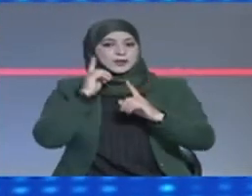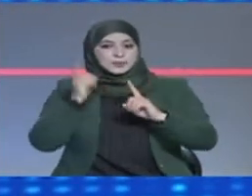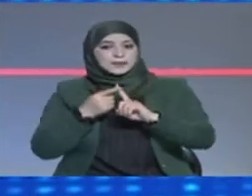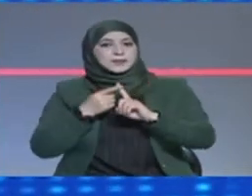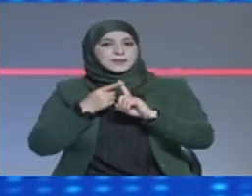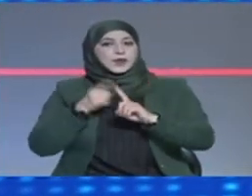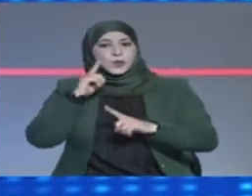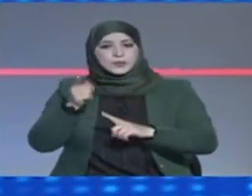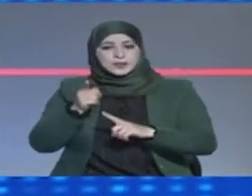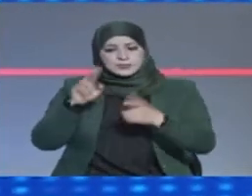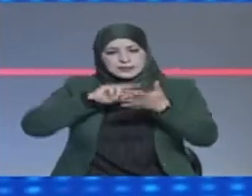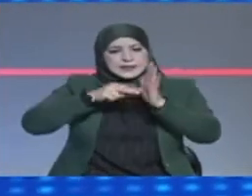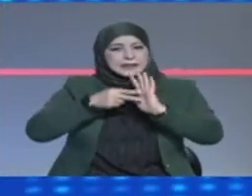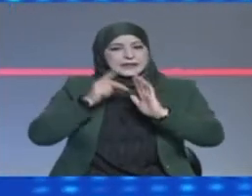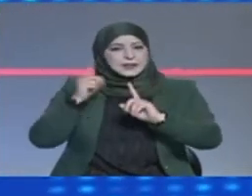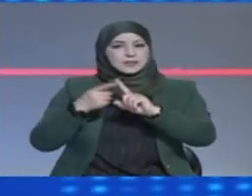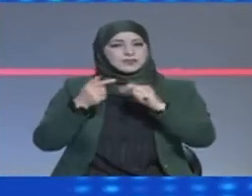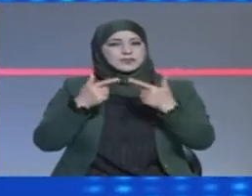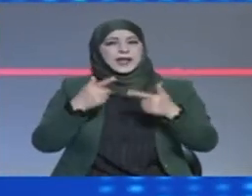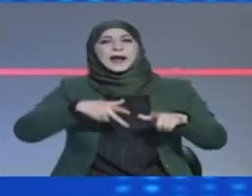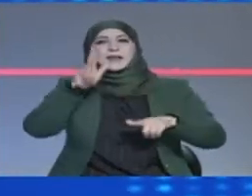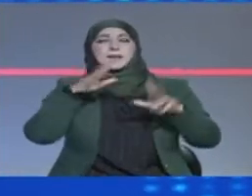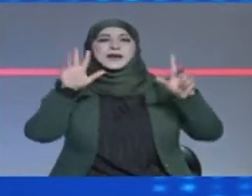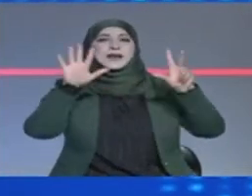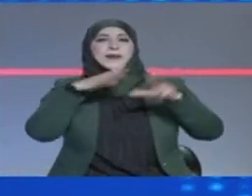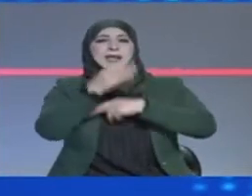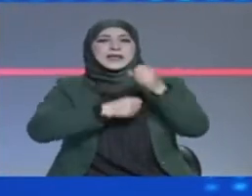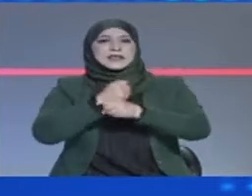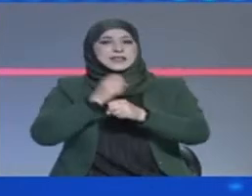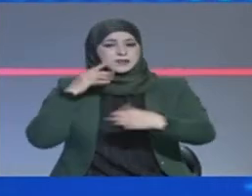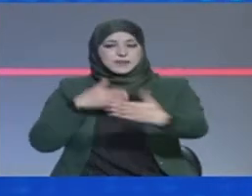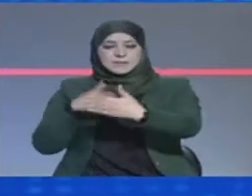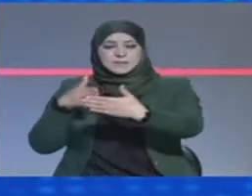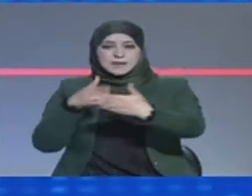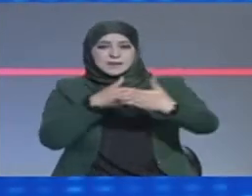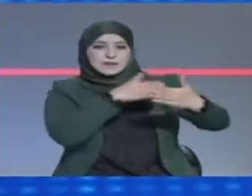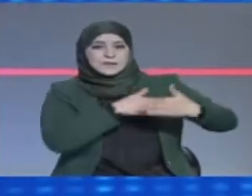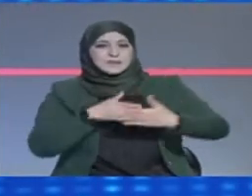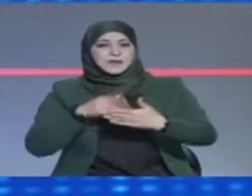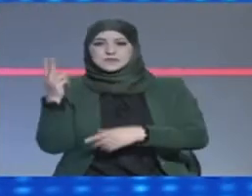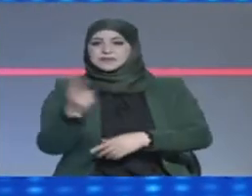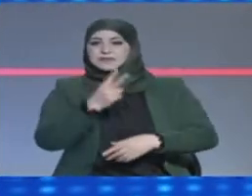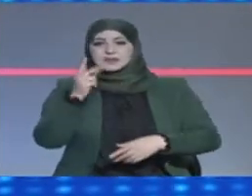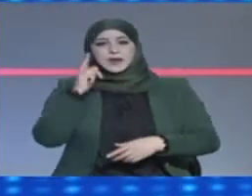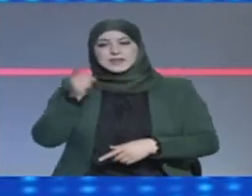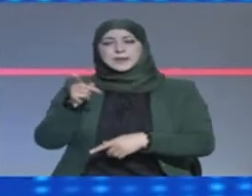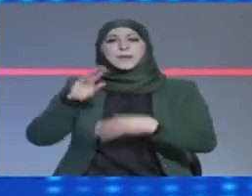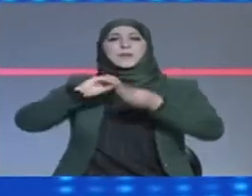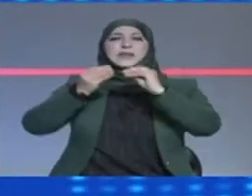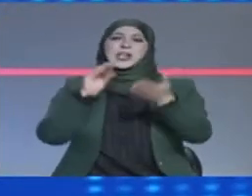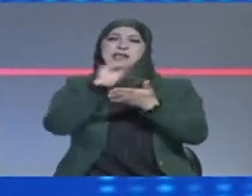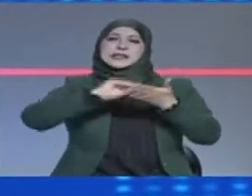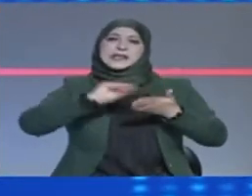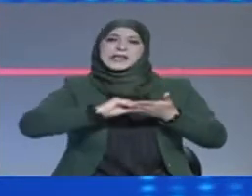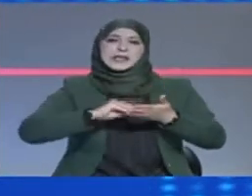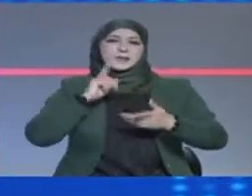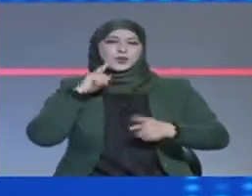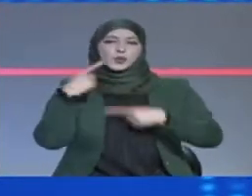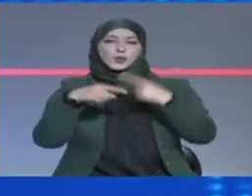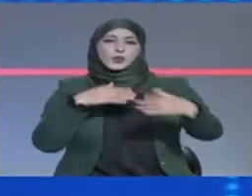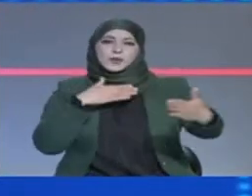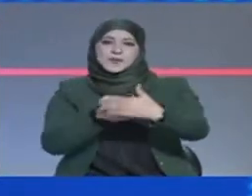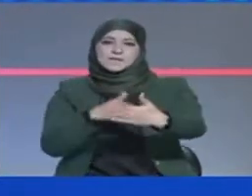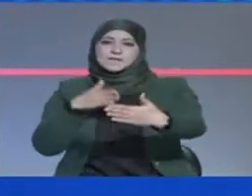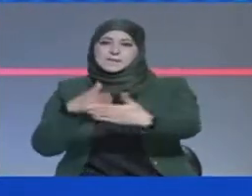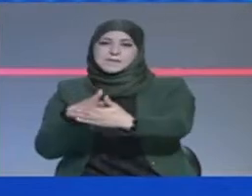صاحبه المتعددة لأكثر من ثماني سنوات تعطل تنفيذه بسبب البيروقراطية الإدارية المقيتة التي